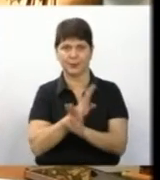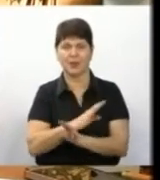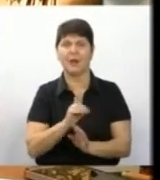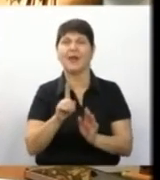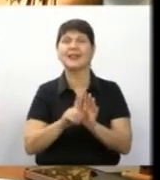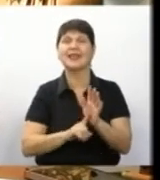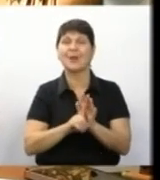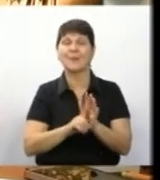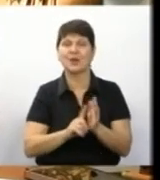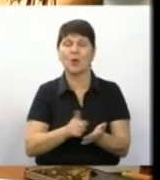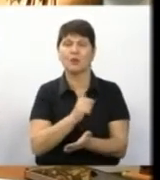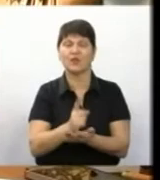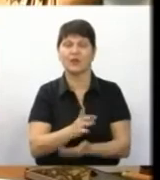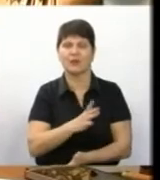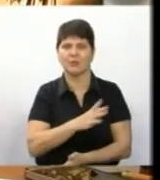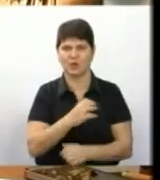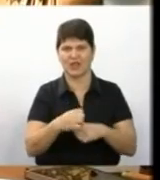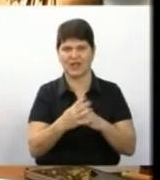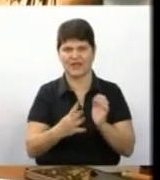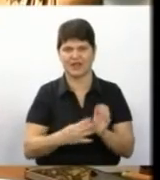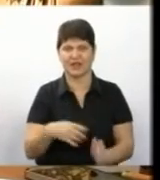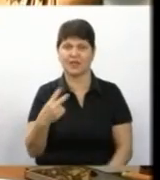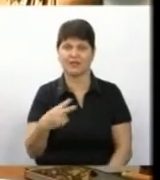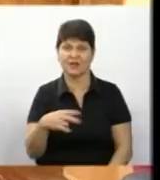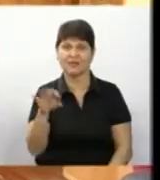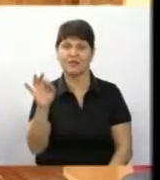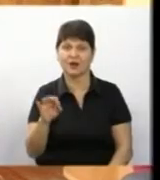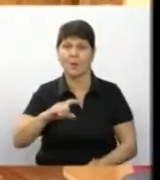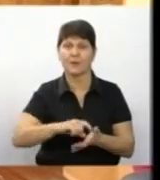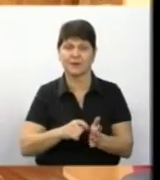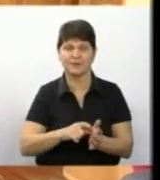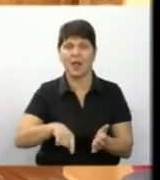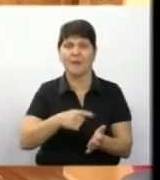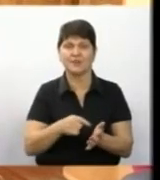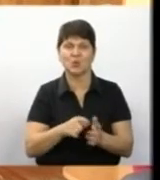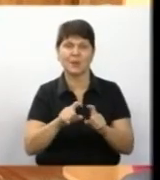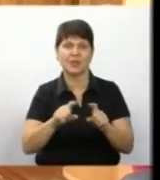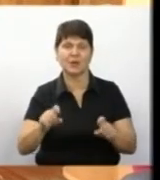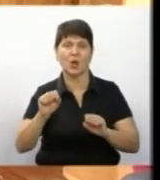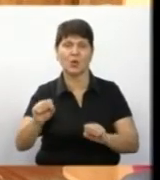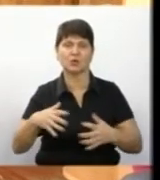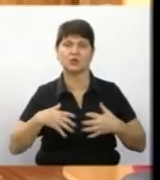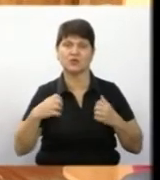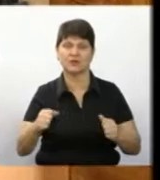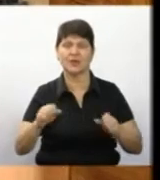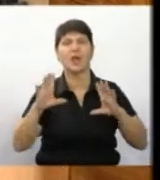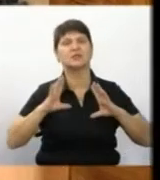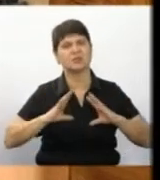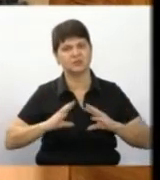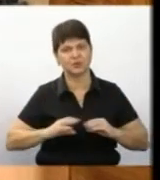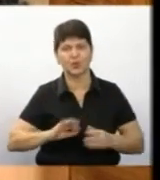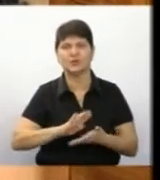температура повинна бути 19-20 градусів в приміщенні. У міському департаменті охорони здоров'я заспокоюють.